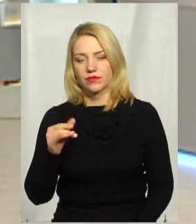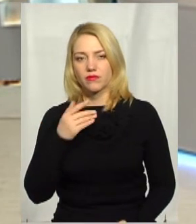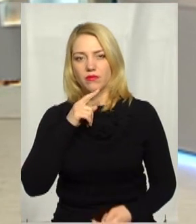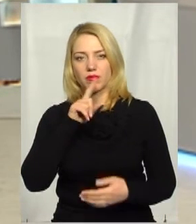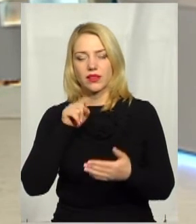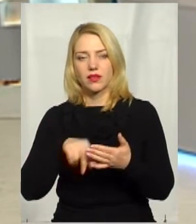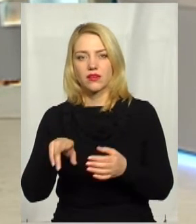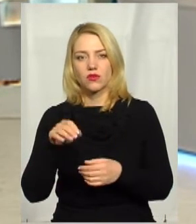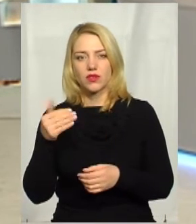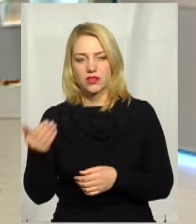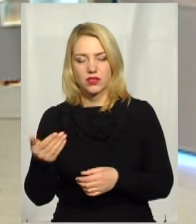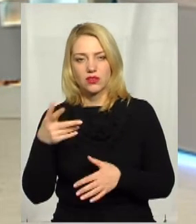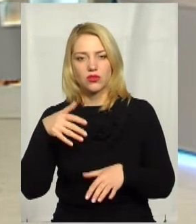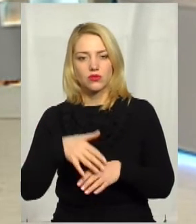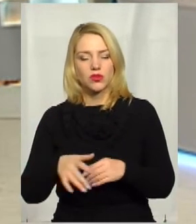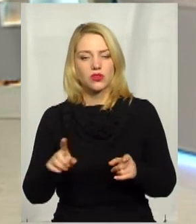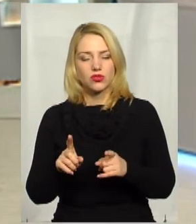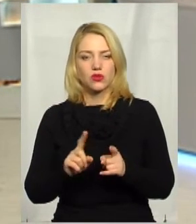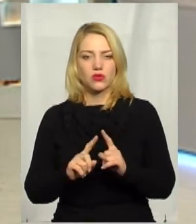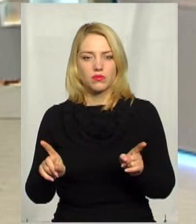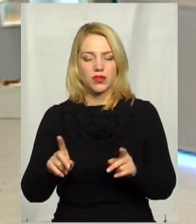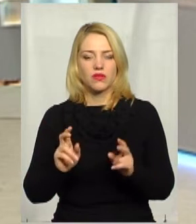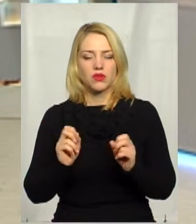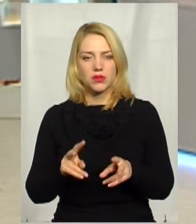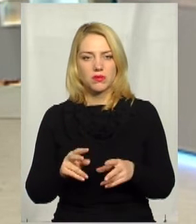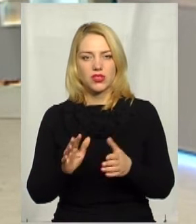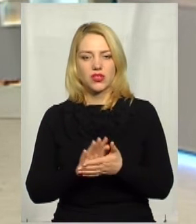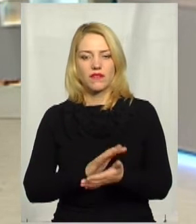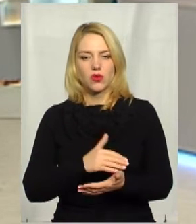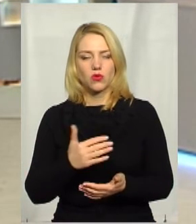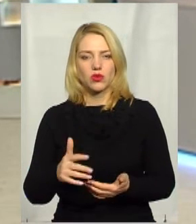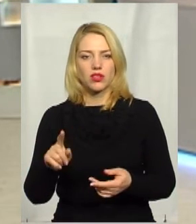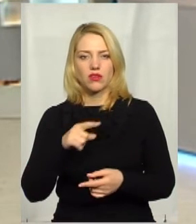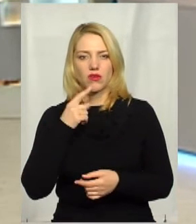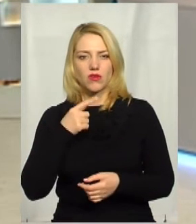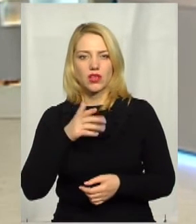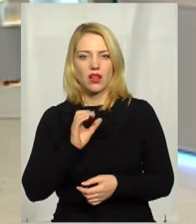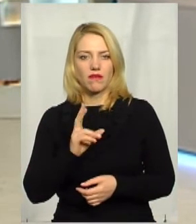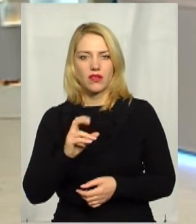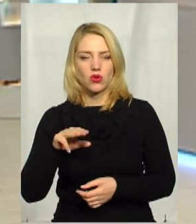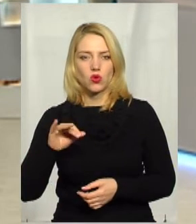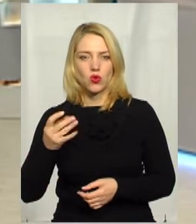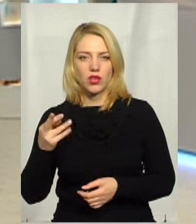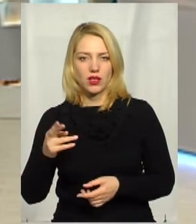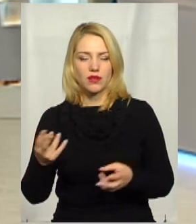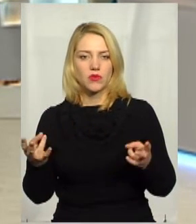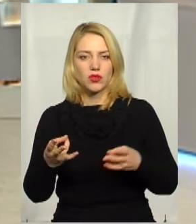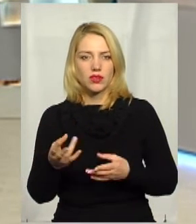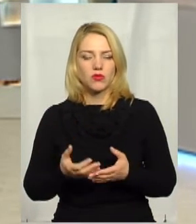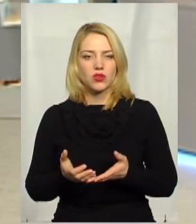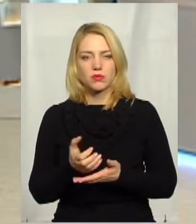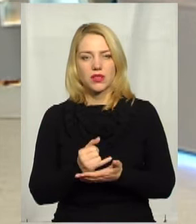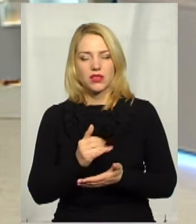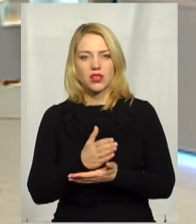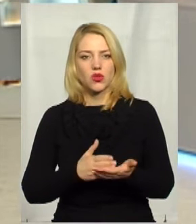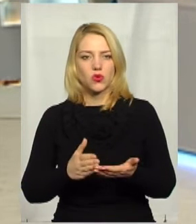вас. Зрозуміло, що особливо небезпечні відходи, про які сказала пані Вікторія, слід збирати і